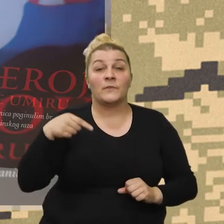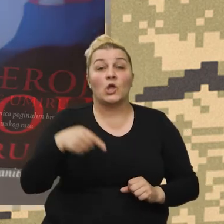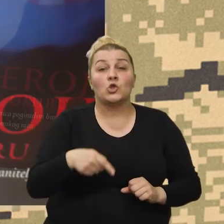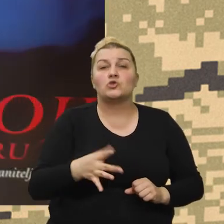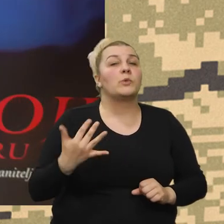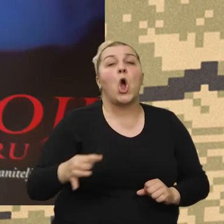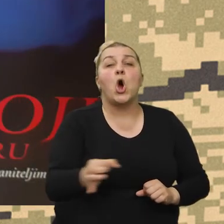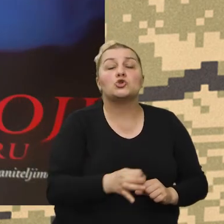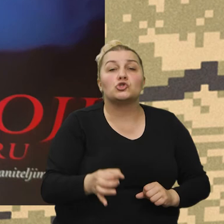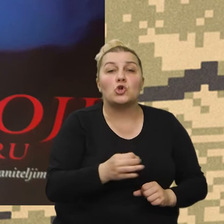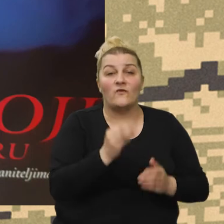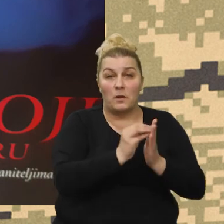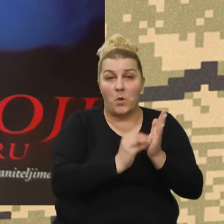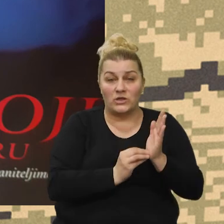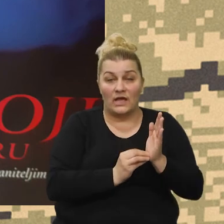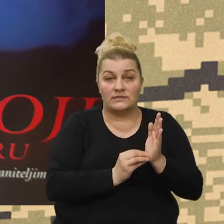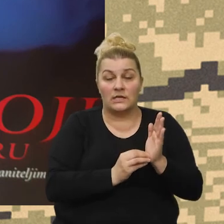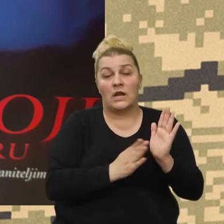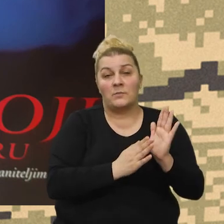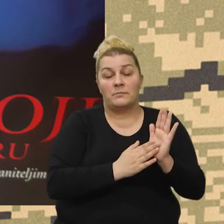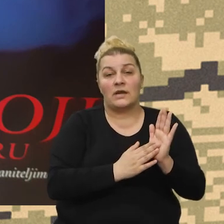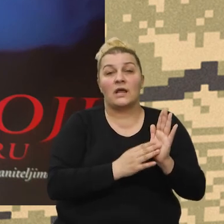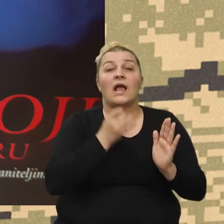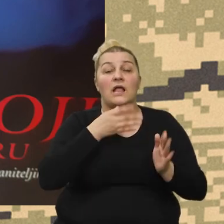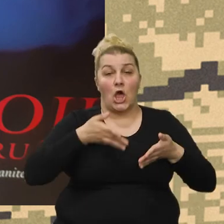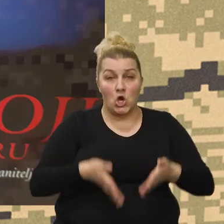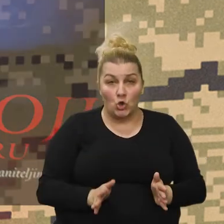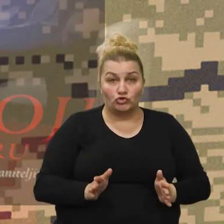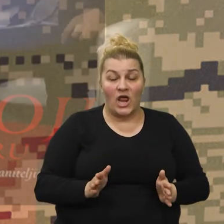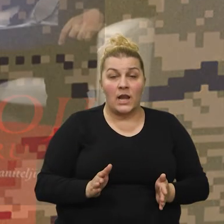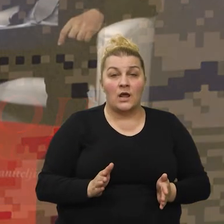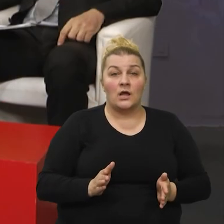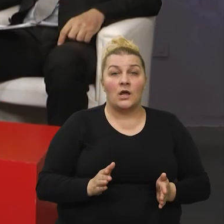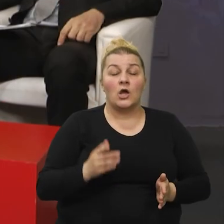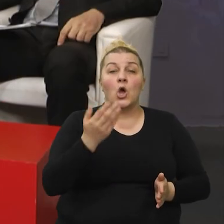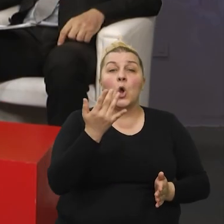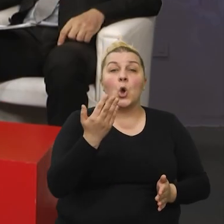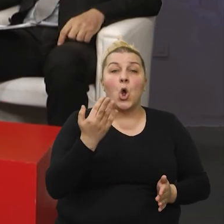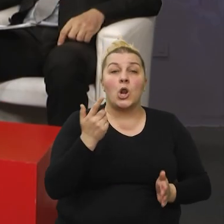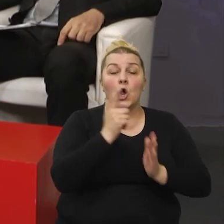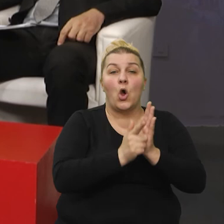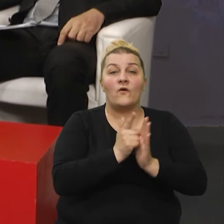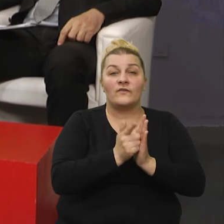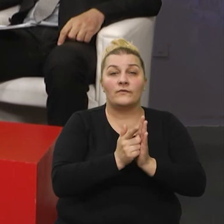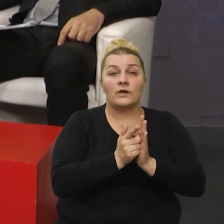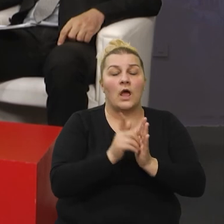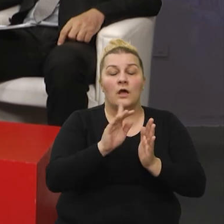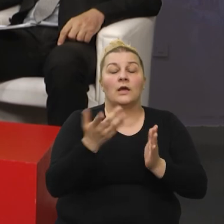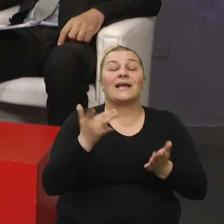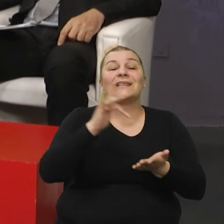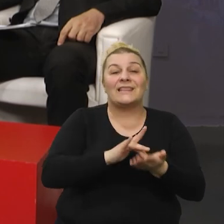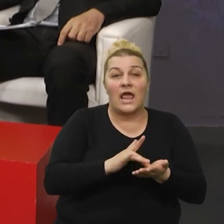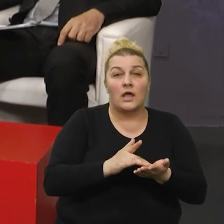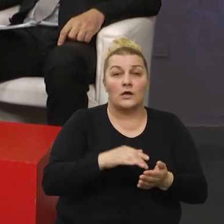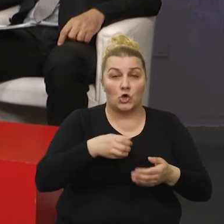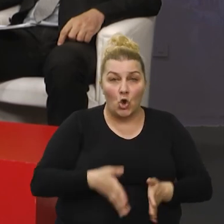najosnovni podaci, a to je gdje, kad je rođen, koliko je, u kom mjestu je rođen, koji je u